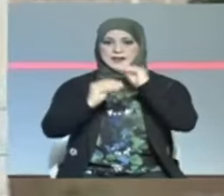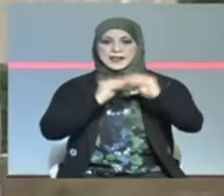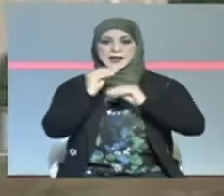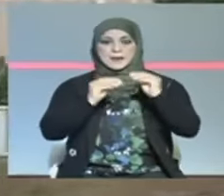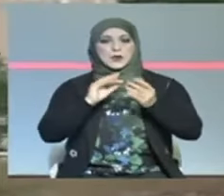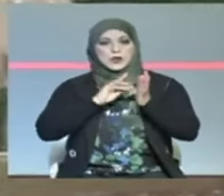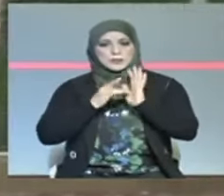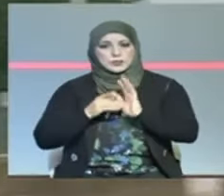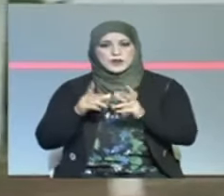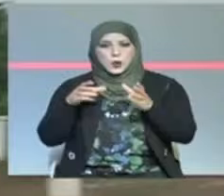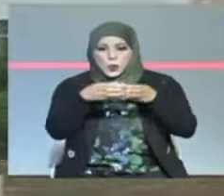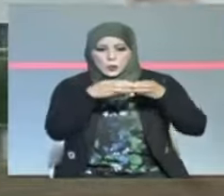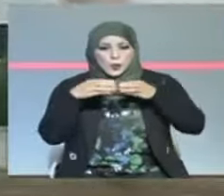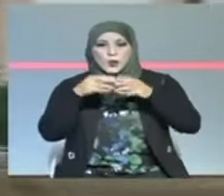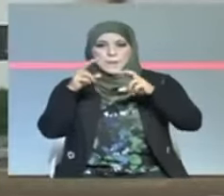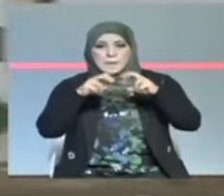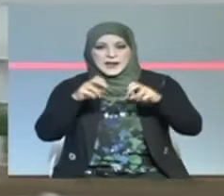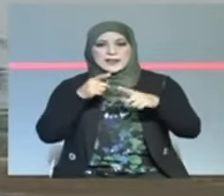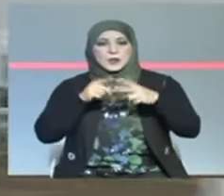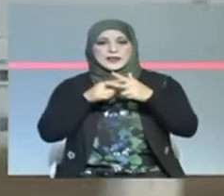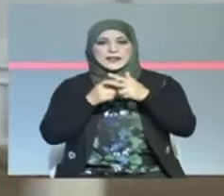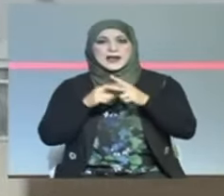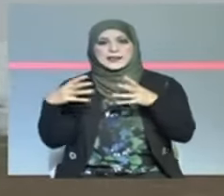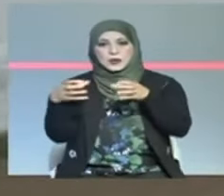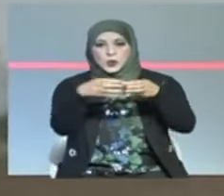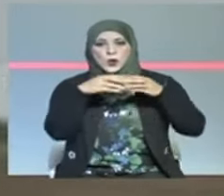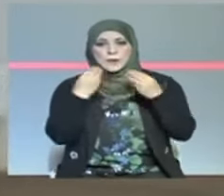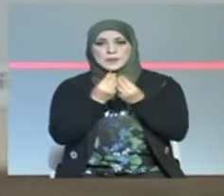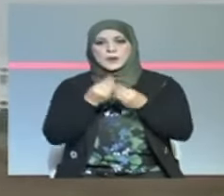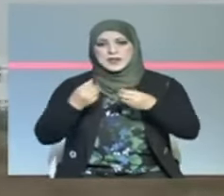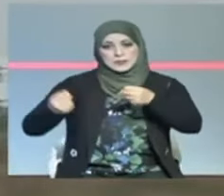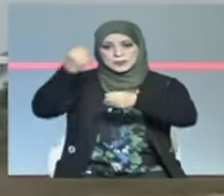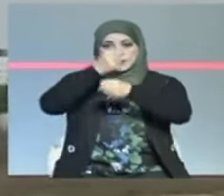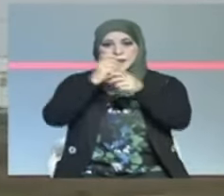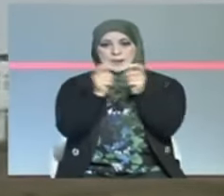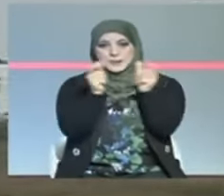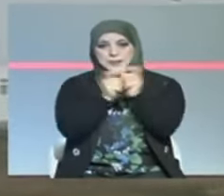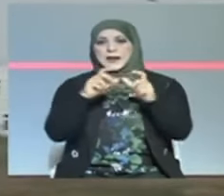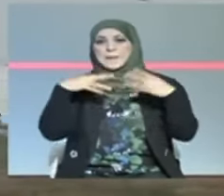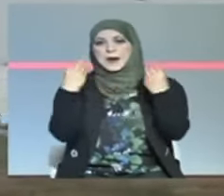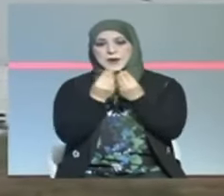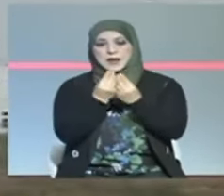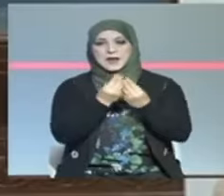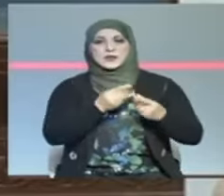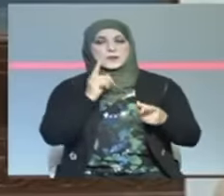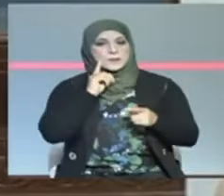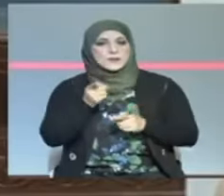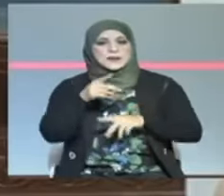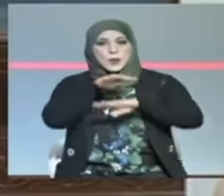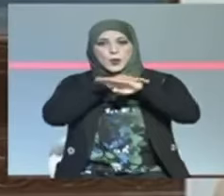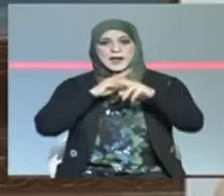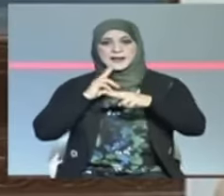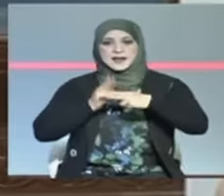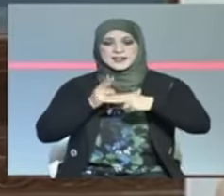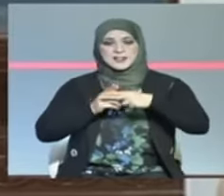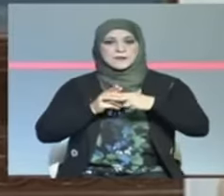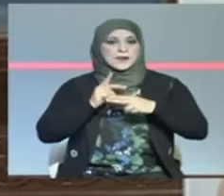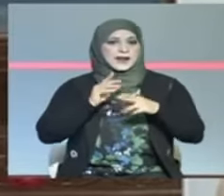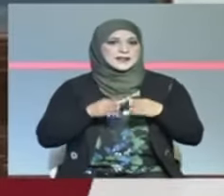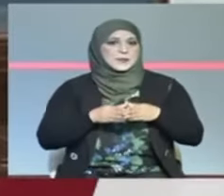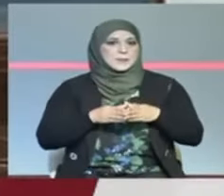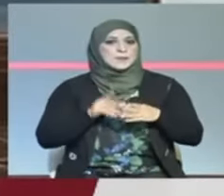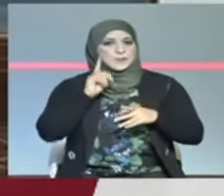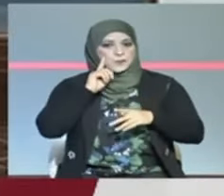التقارب بين الباحثين والصناعين من جهة وبين المستثمرين أنفسهم من جهة أخرى بالنسبة لولاية السفاقس الفاعلين